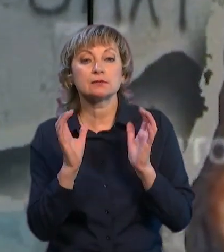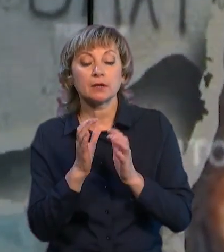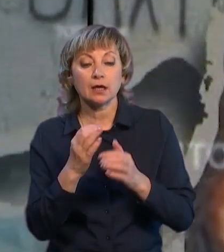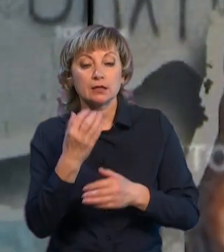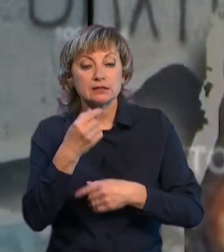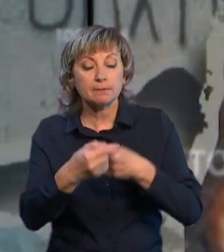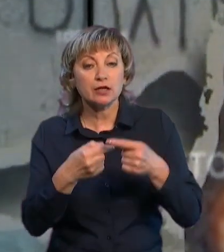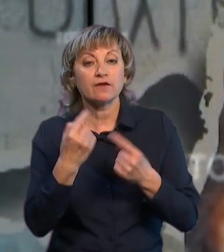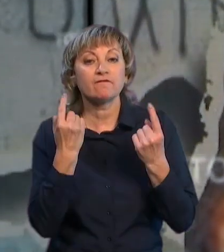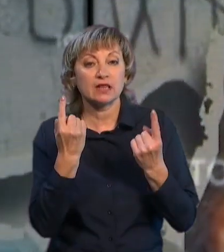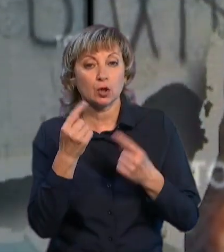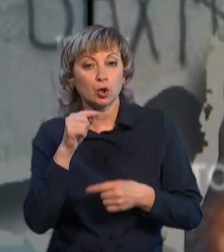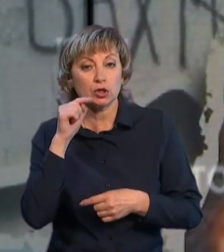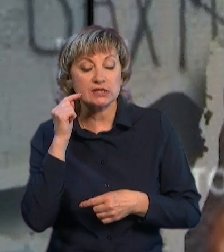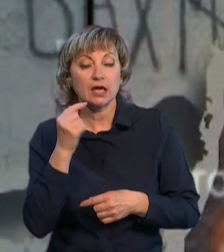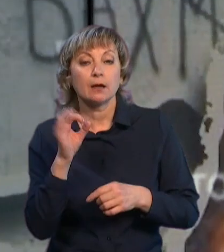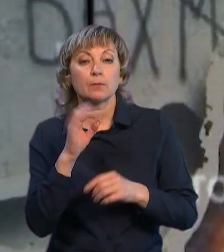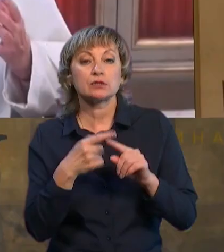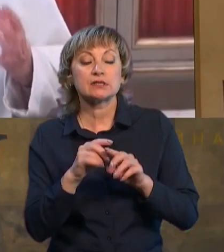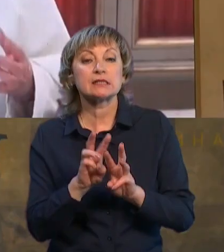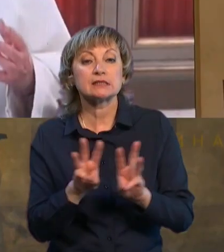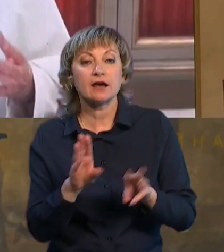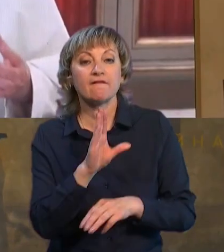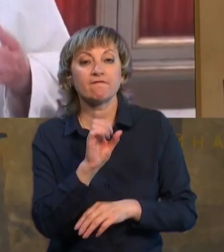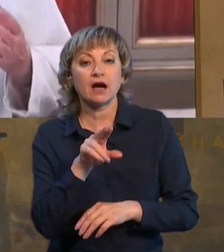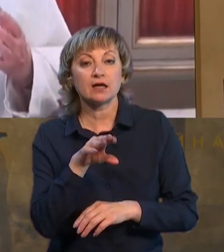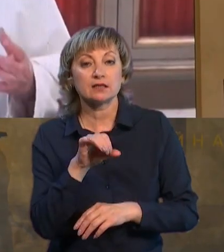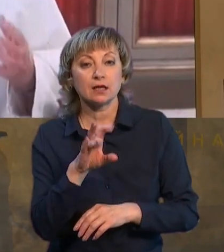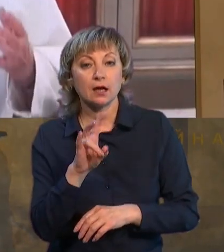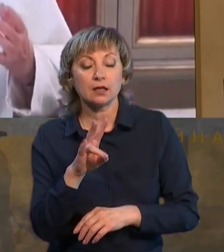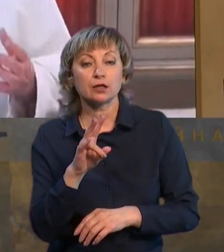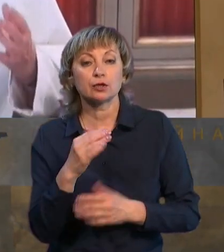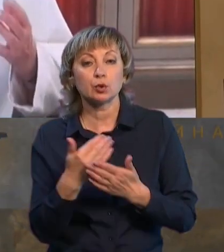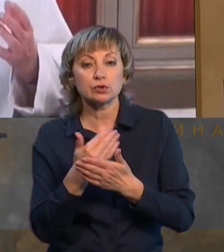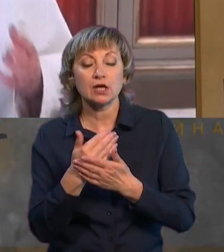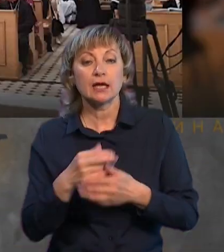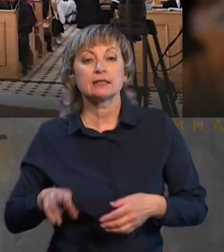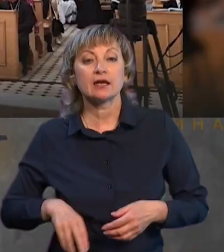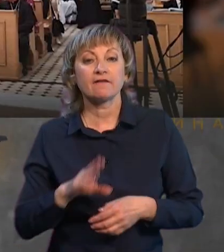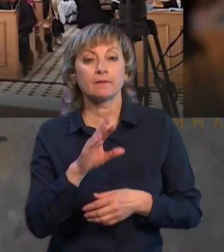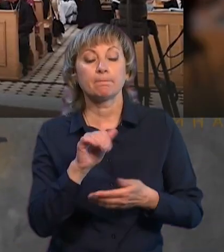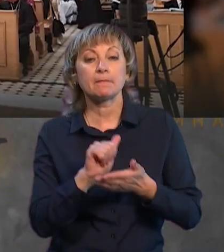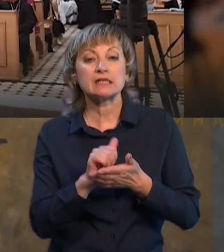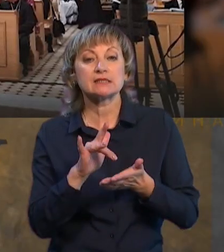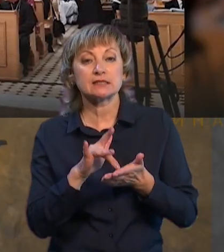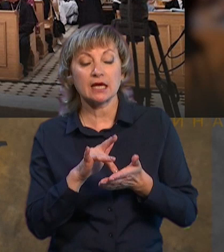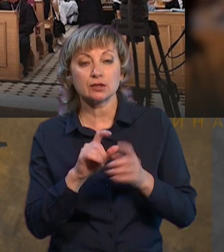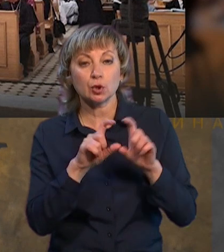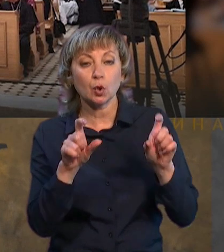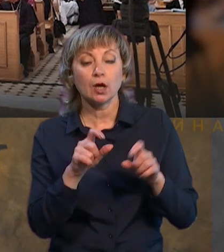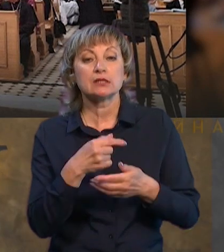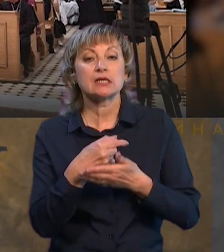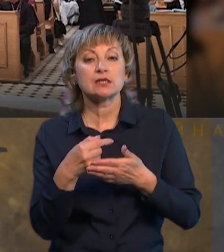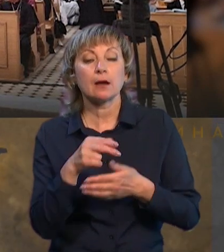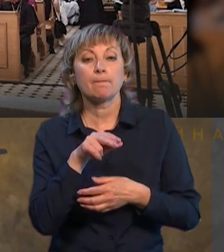Великої Росії. Про це йдеться на сайті Vatican News. Директор Ватиканського прес-центру Матео Бруні зазначив,